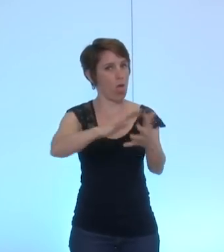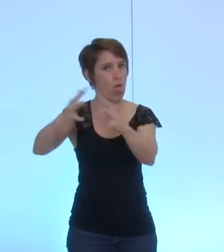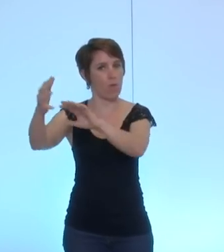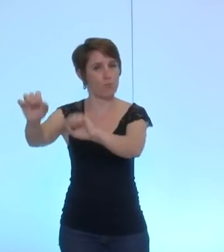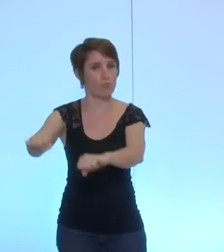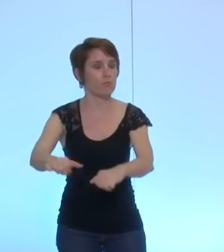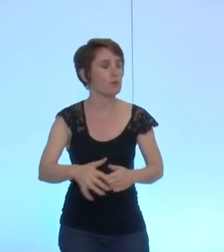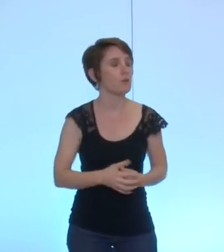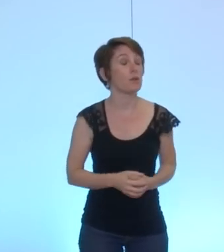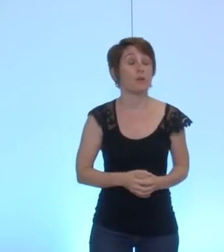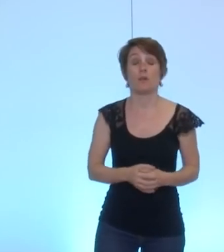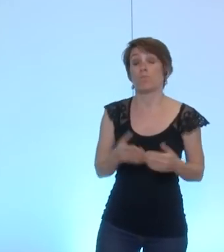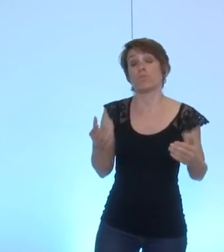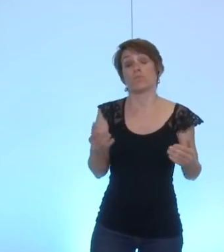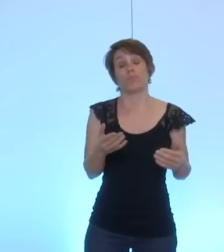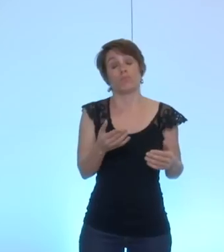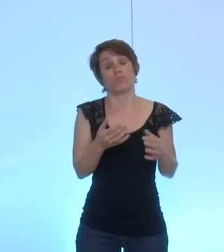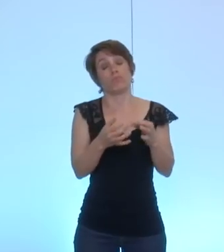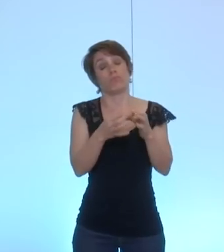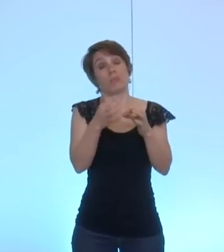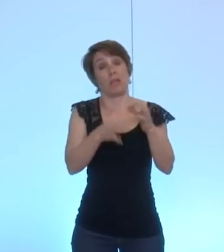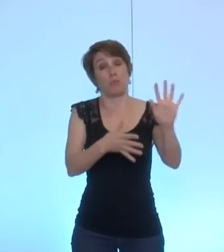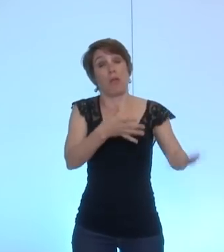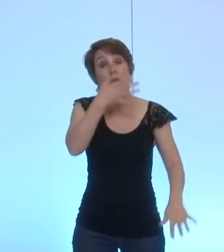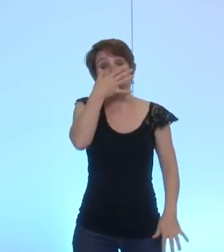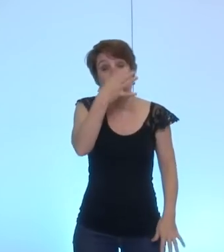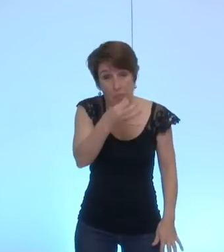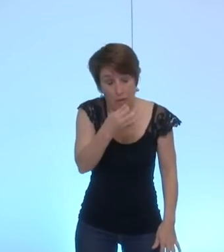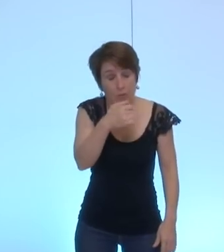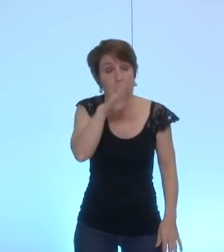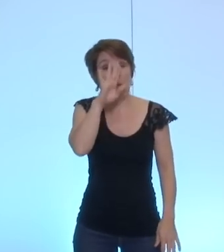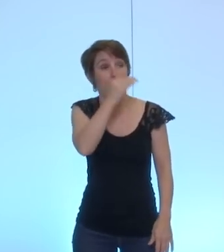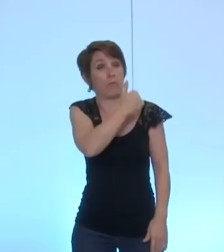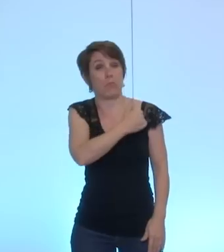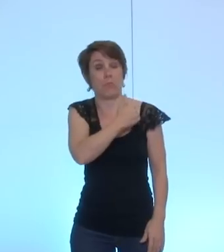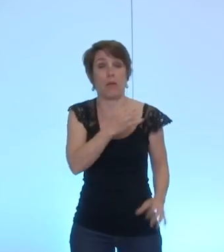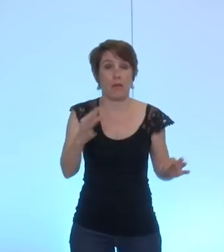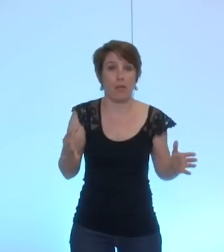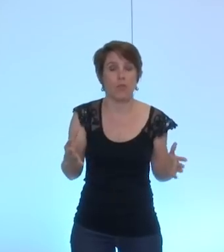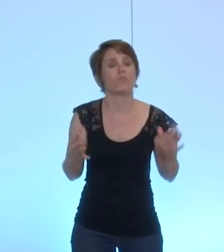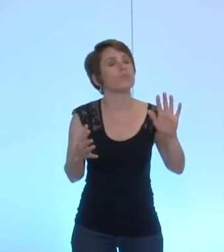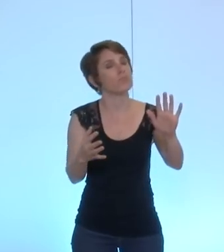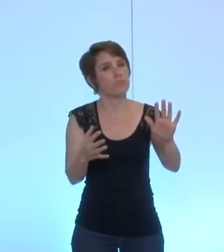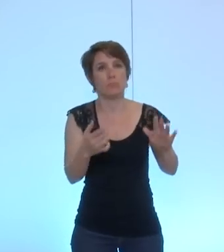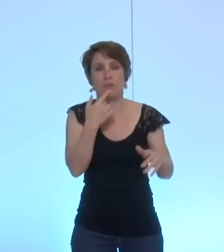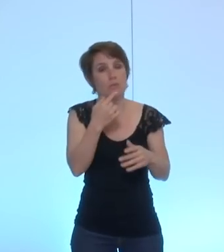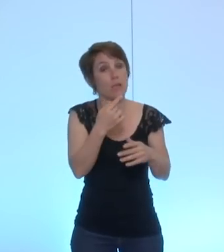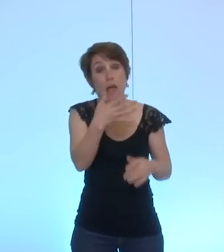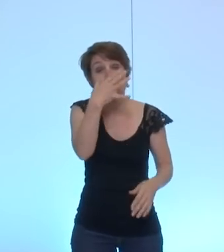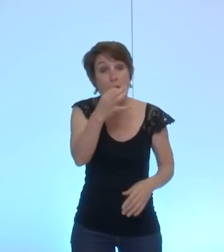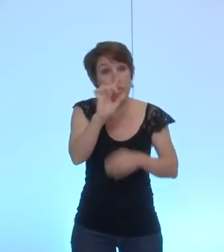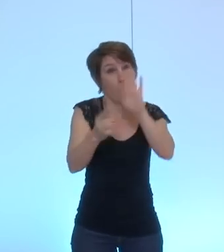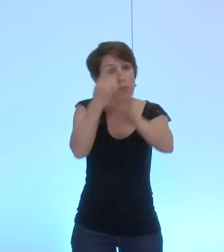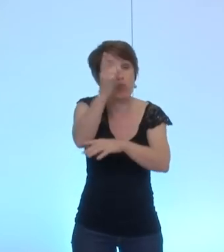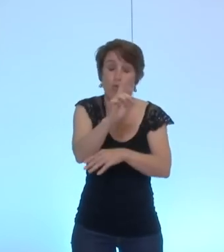'occasion a été ratée nul besoin de dire qu'elle est définitivement ratée il faudra y